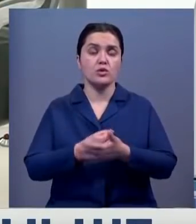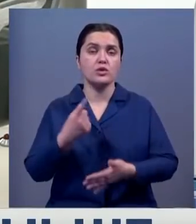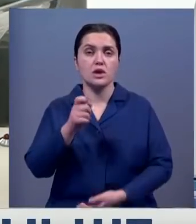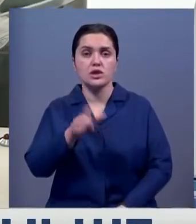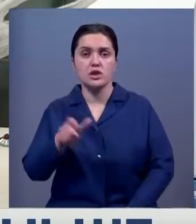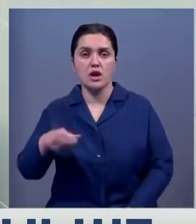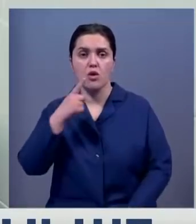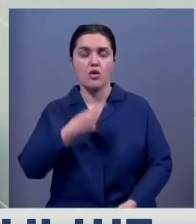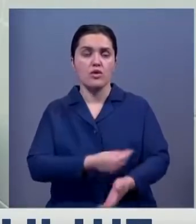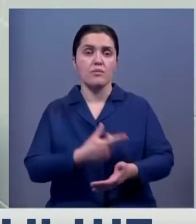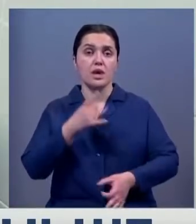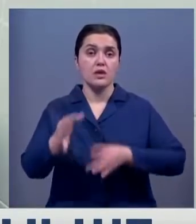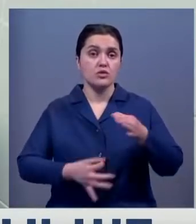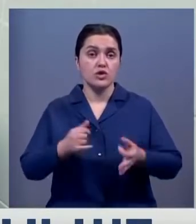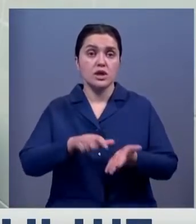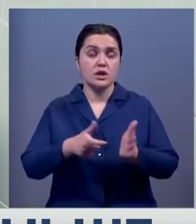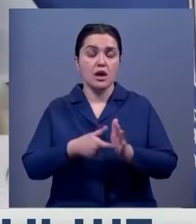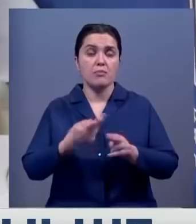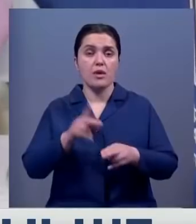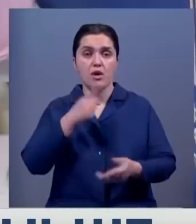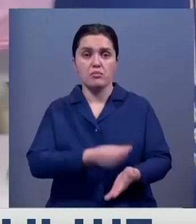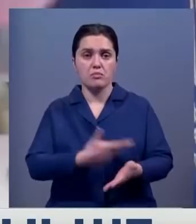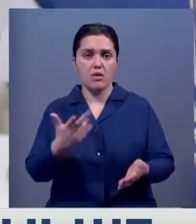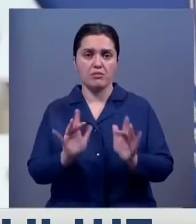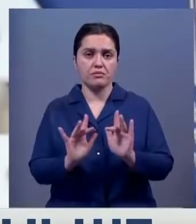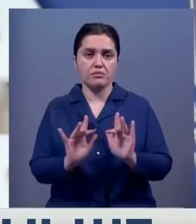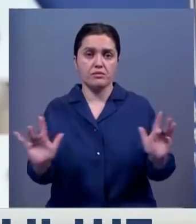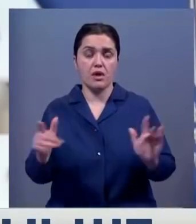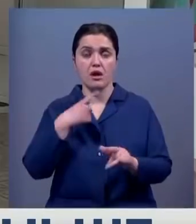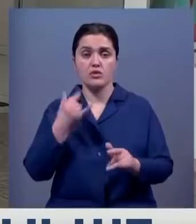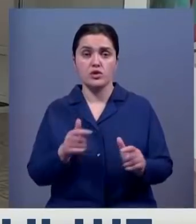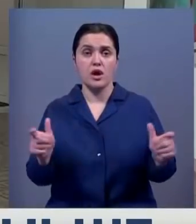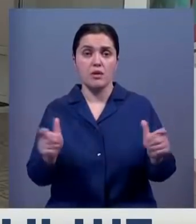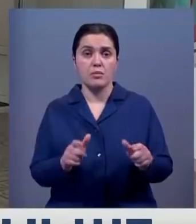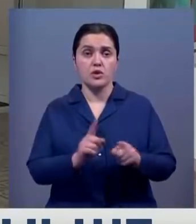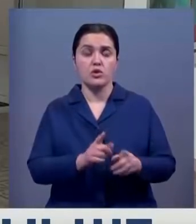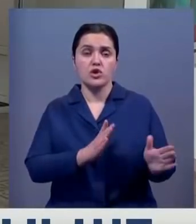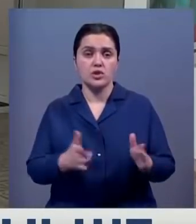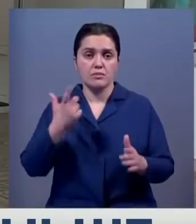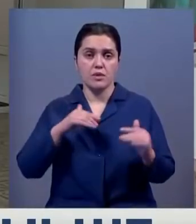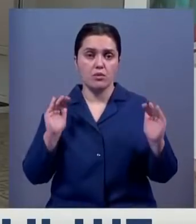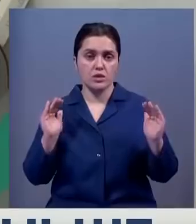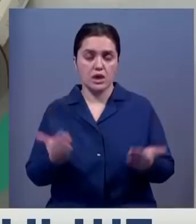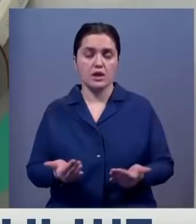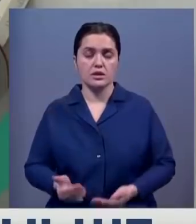сутки. Однако сейчас кабинеты забора крови все чаще пустуют. Сказались пандемия и режим самоизоляции.